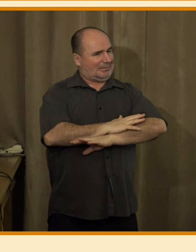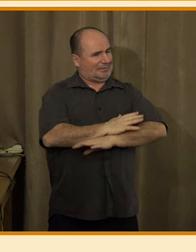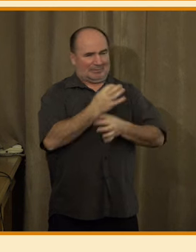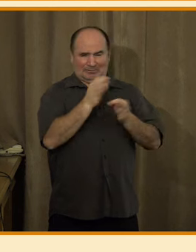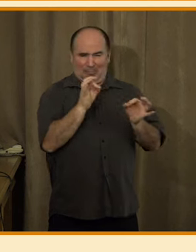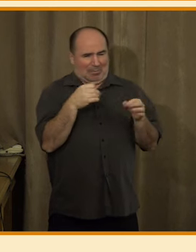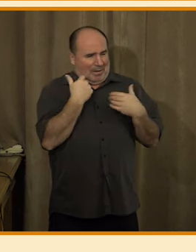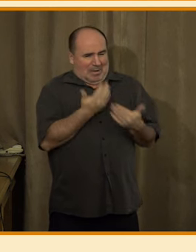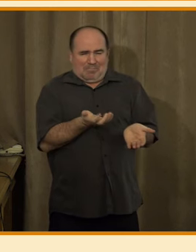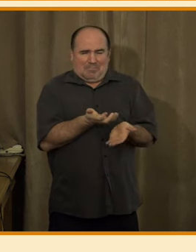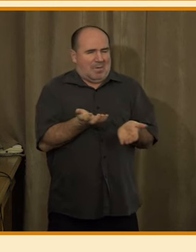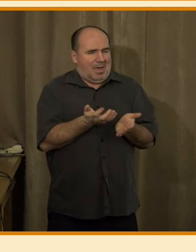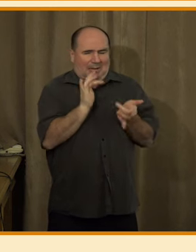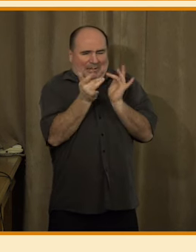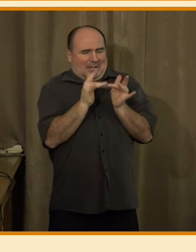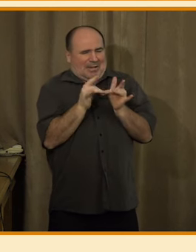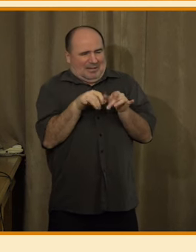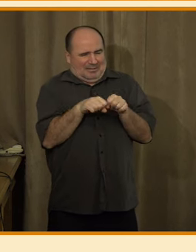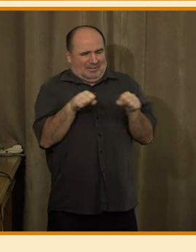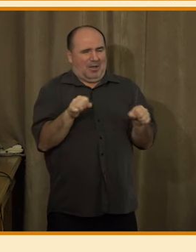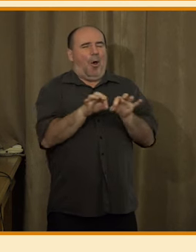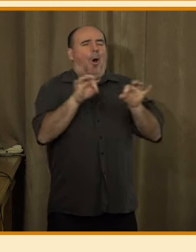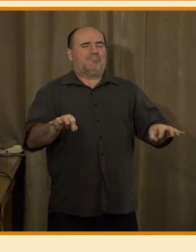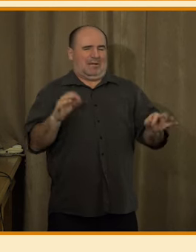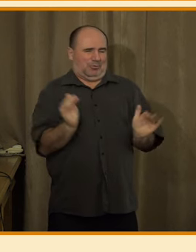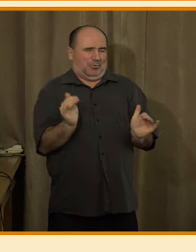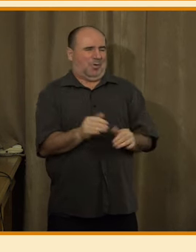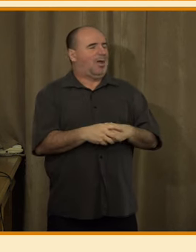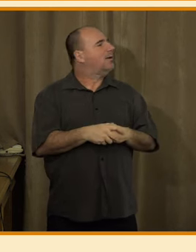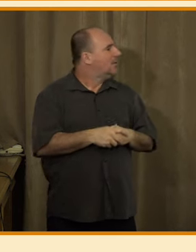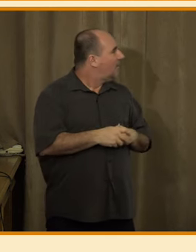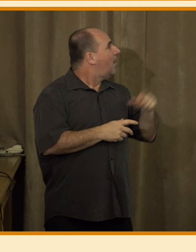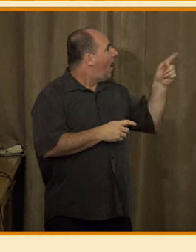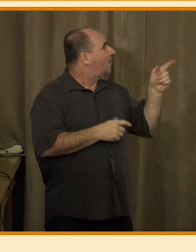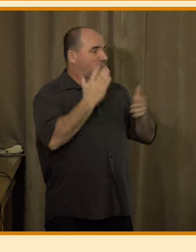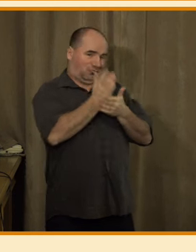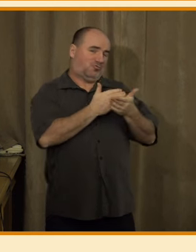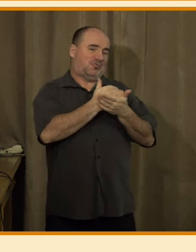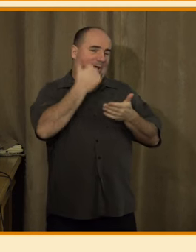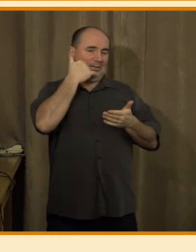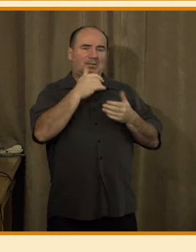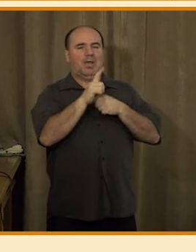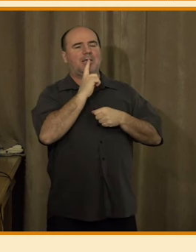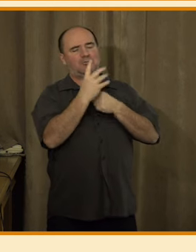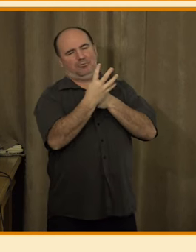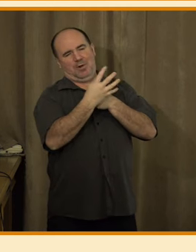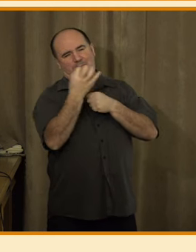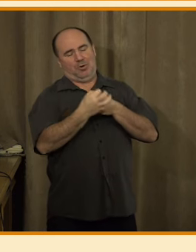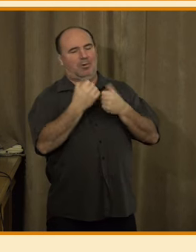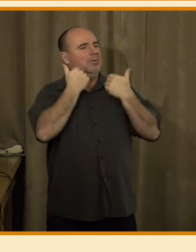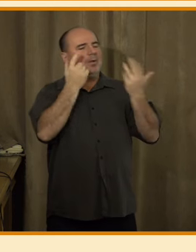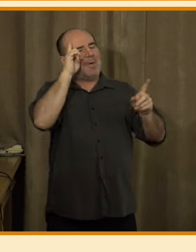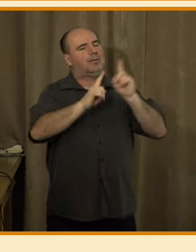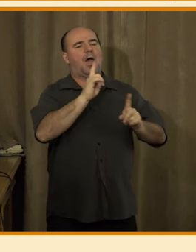% lidí, kteří na to nemají nějaký vyhraněný názor. Pokud se podíváme na rozložení